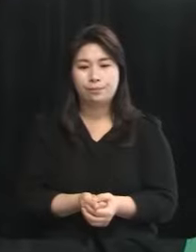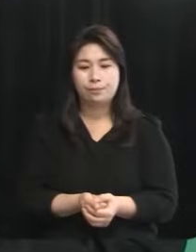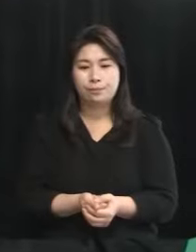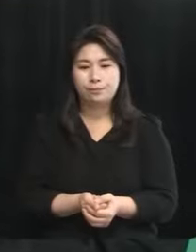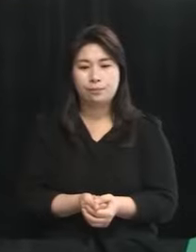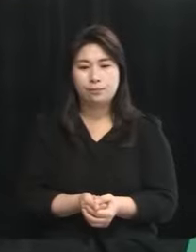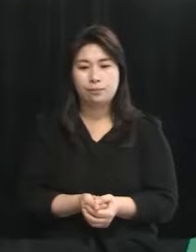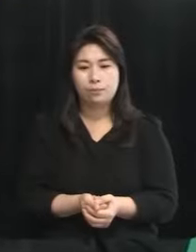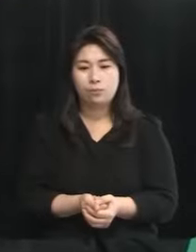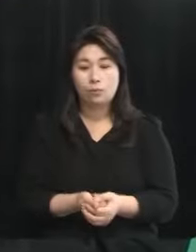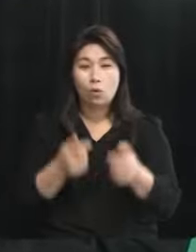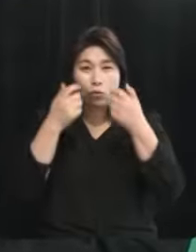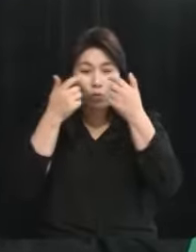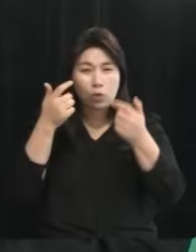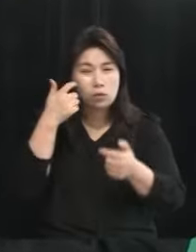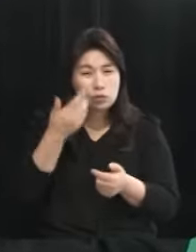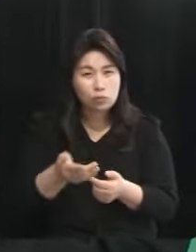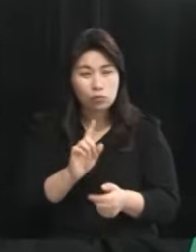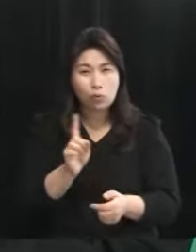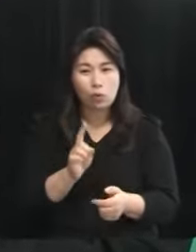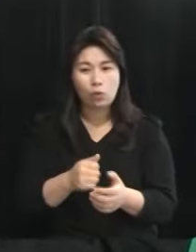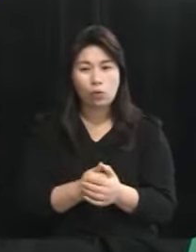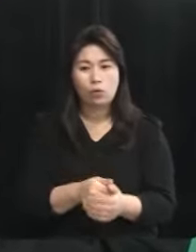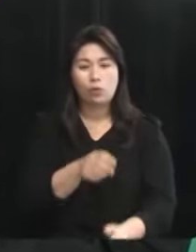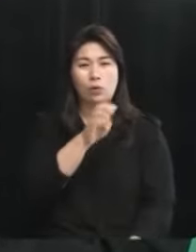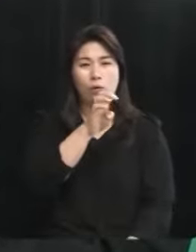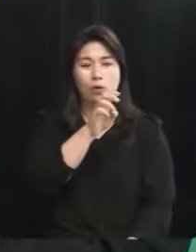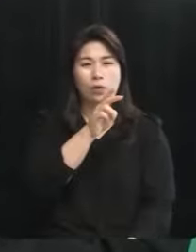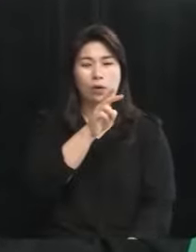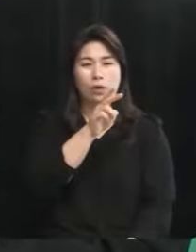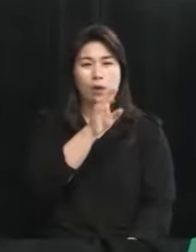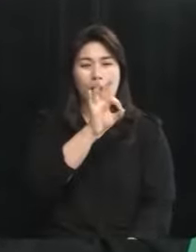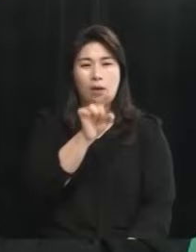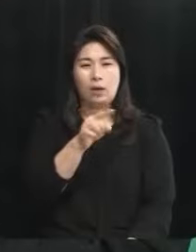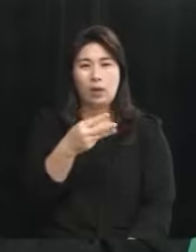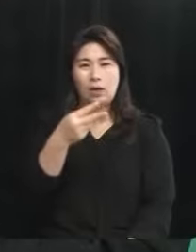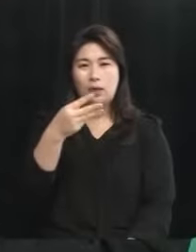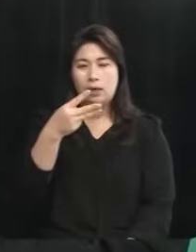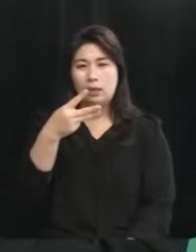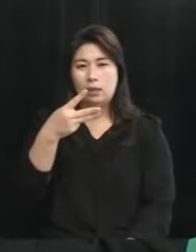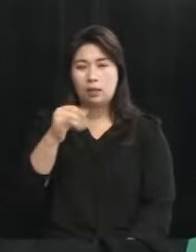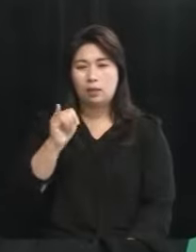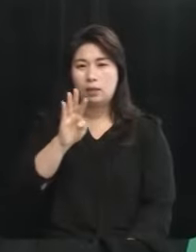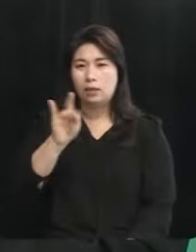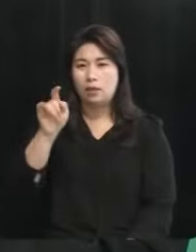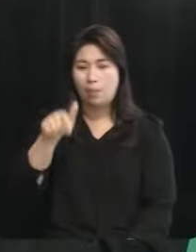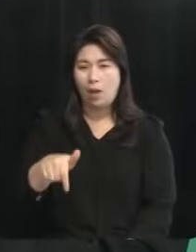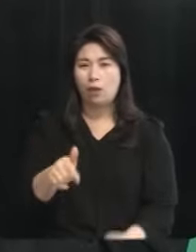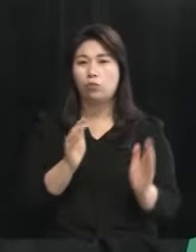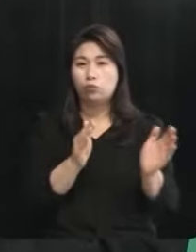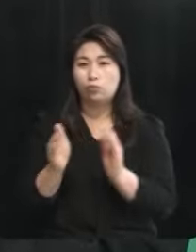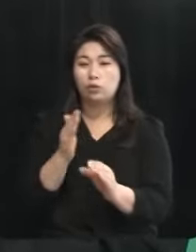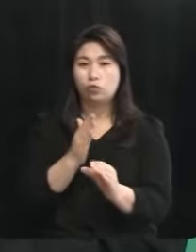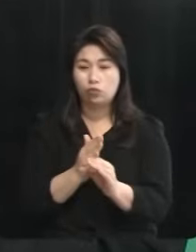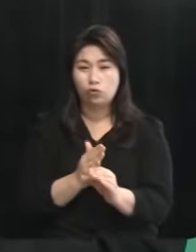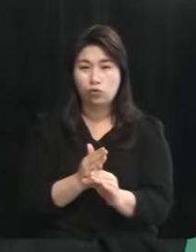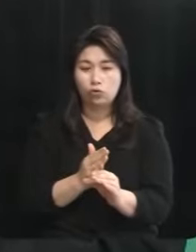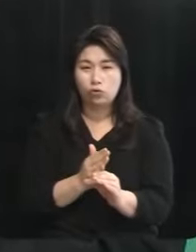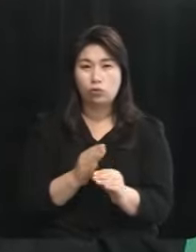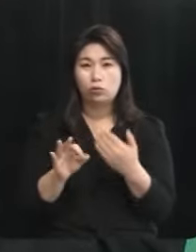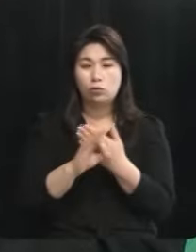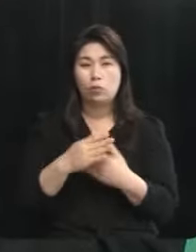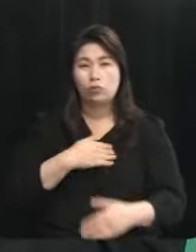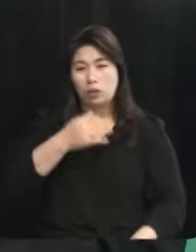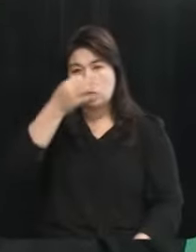정확하게 질문을 다시 한번 아리백의 기업들이 아리백에 대응을 하고자 하고 있습니다 그럼 우리가 기술